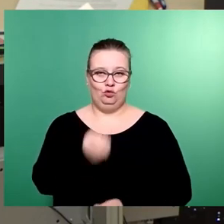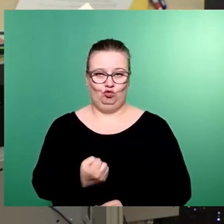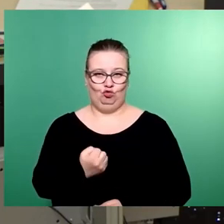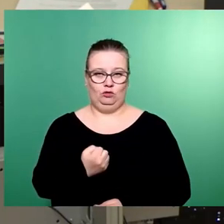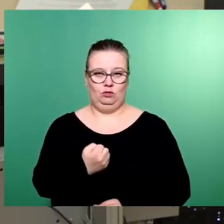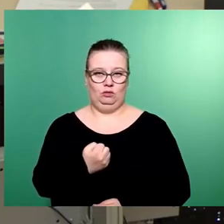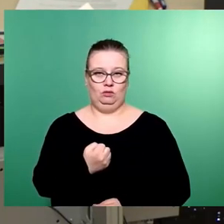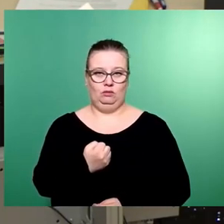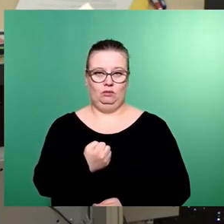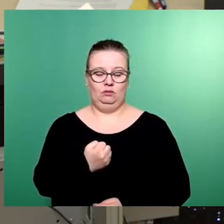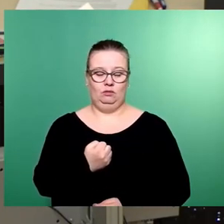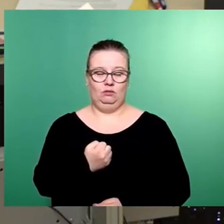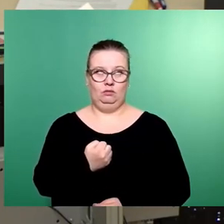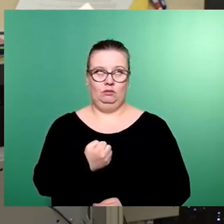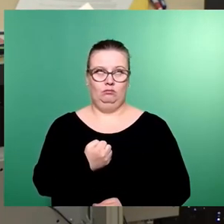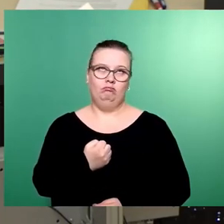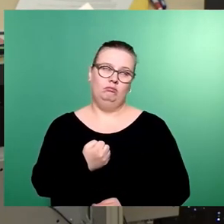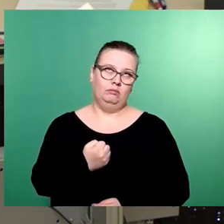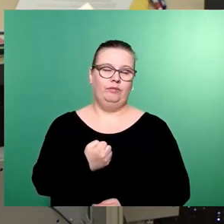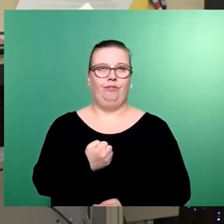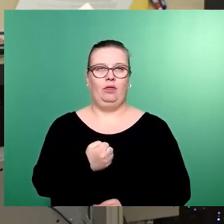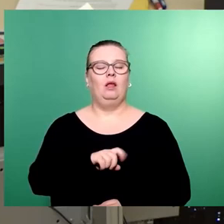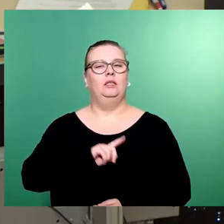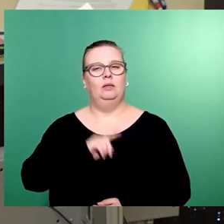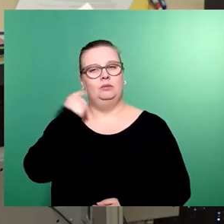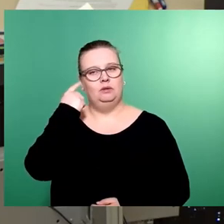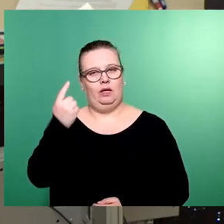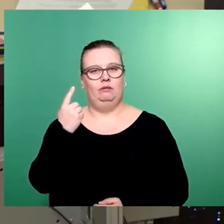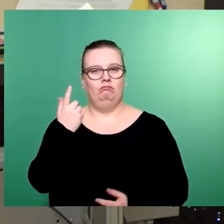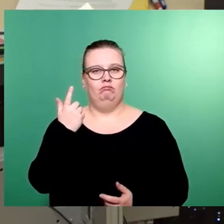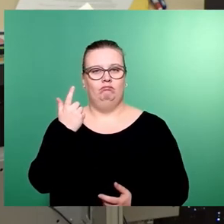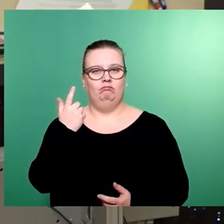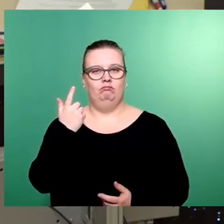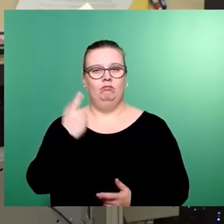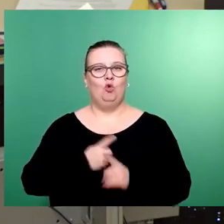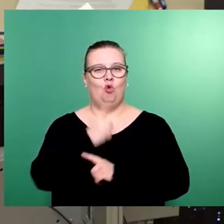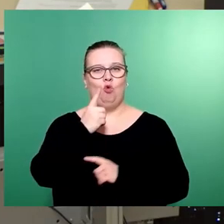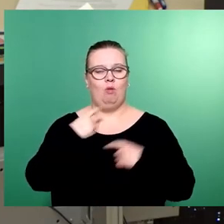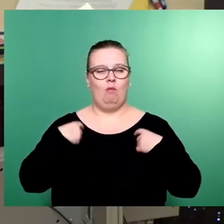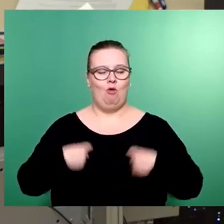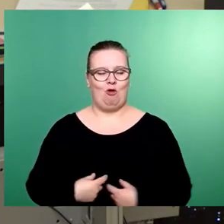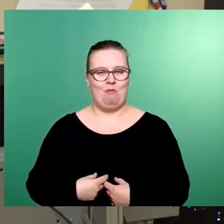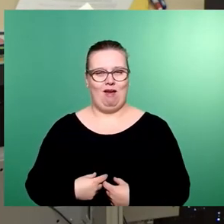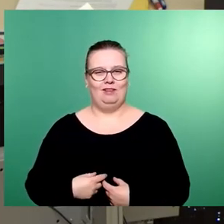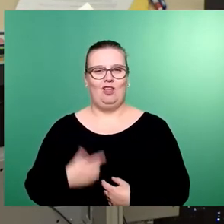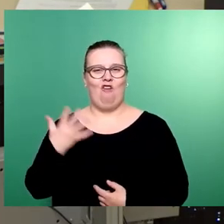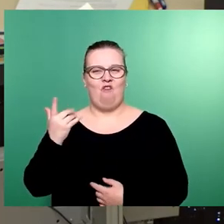Wir hatten, wir gehen davon aus, dass wir uns im Rahmen der vom Oberbürgermeister genannten 50 Millionen